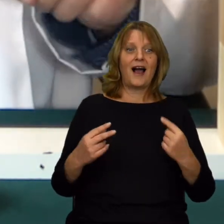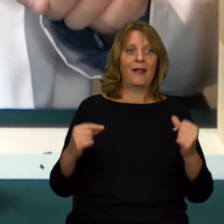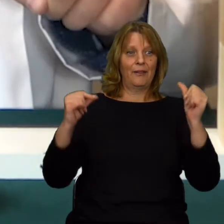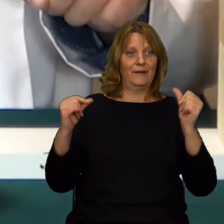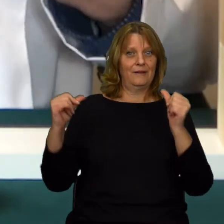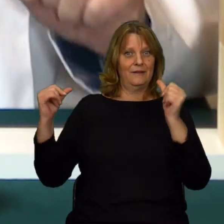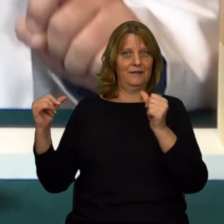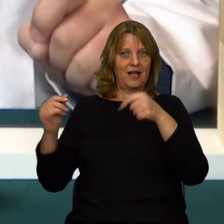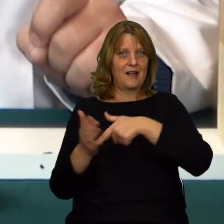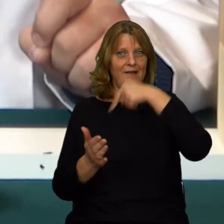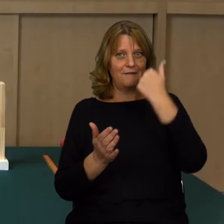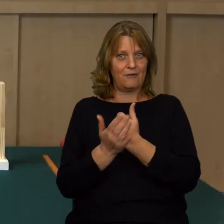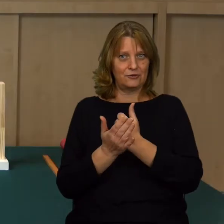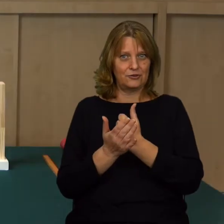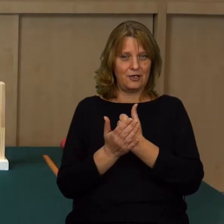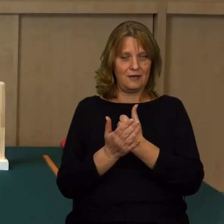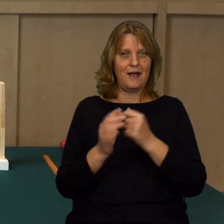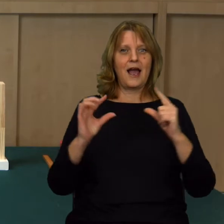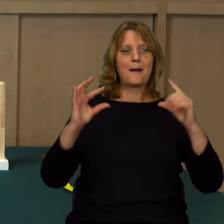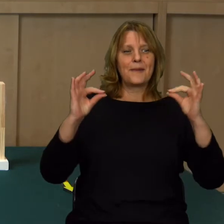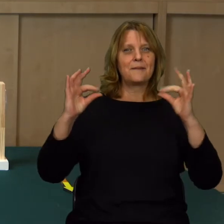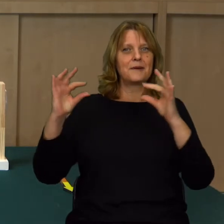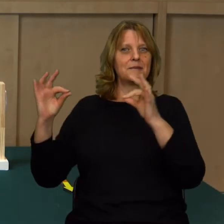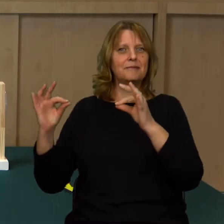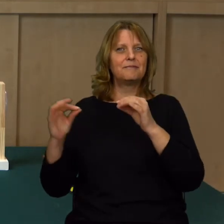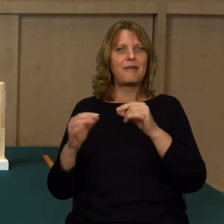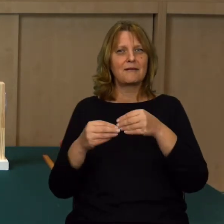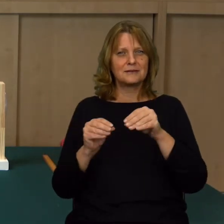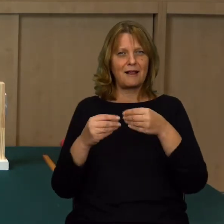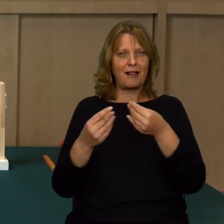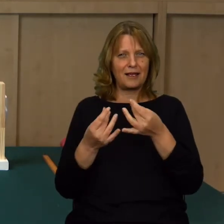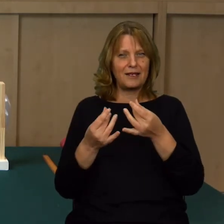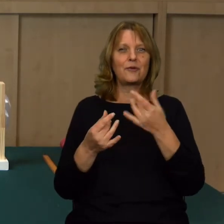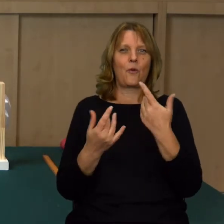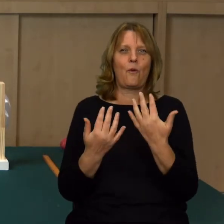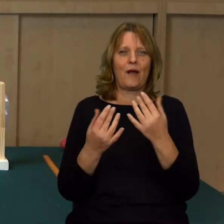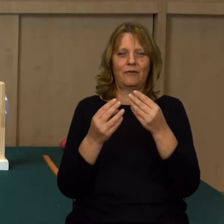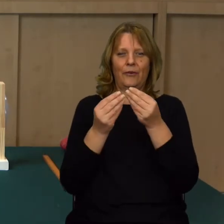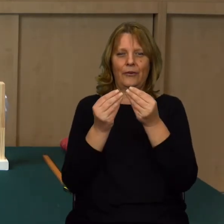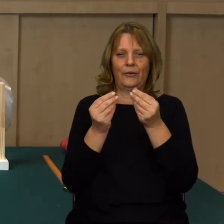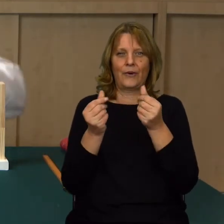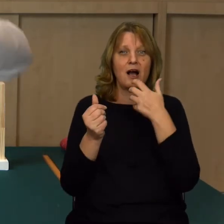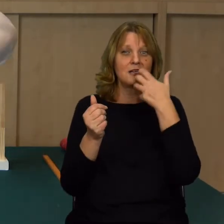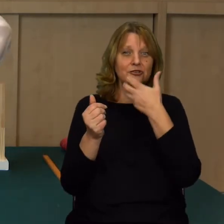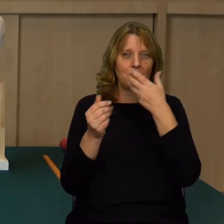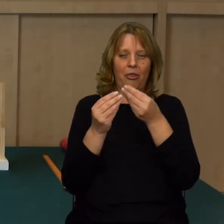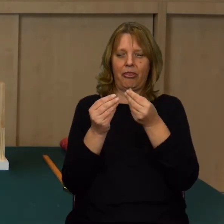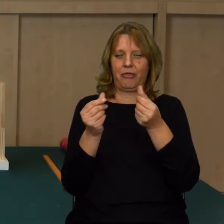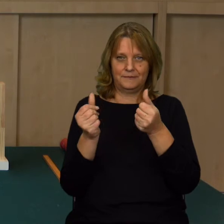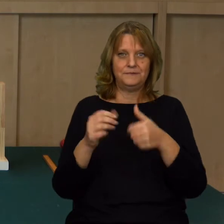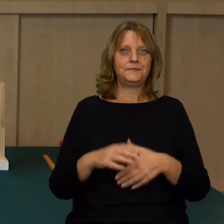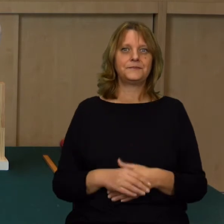plasterinie gwoździki. Plasterina tutaj jest po to, żeby łatwo się mogła roztopić jak ją tylko ogrzejemy.